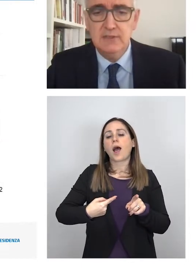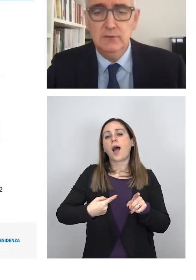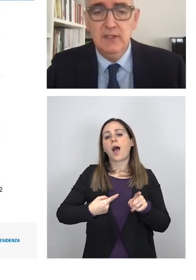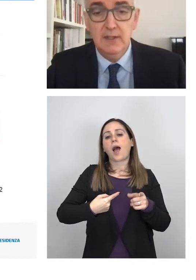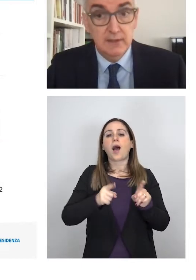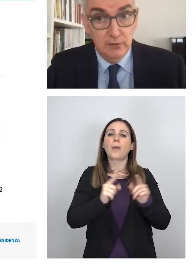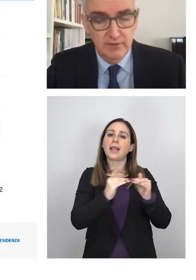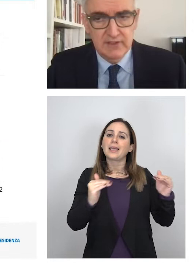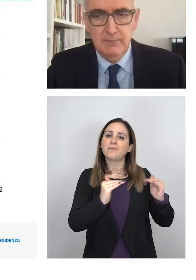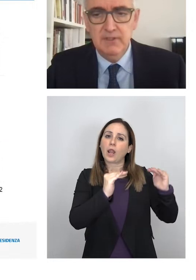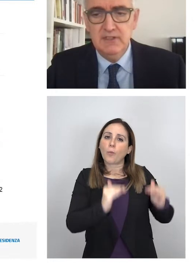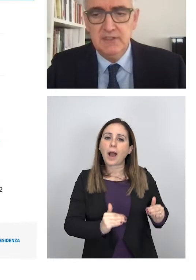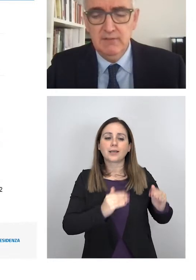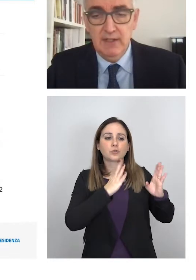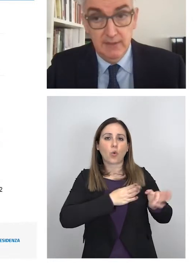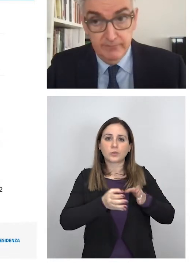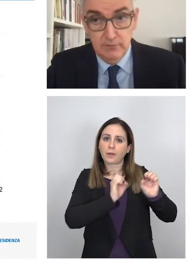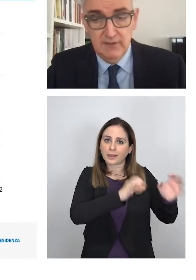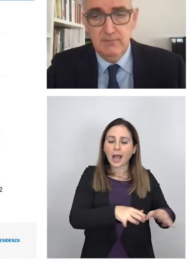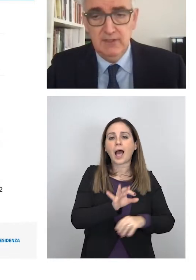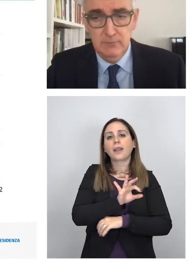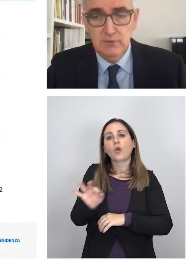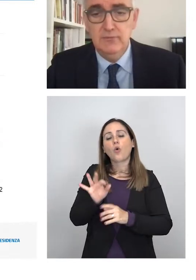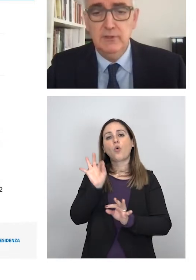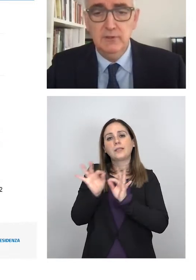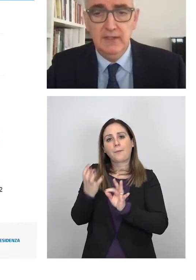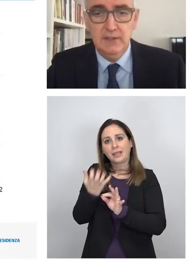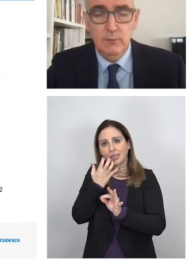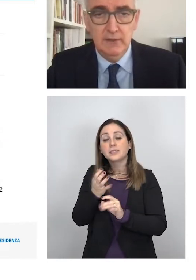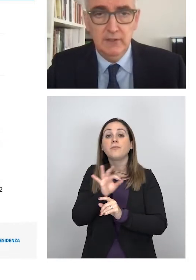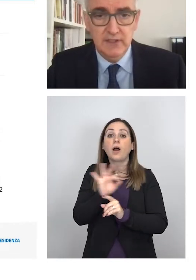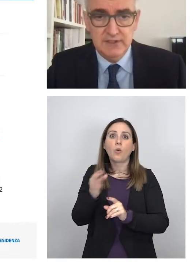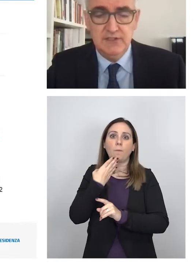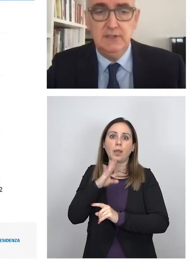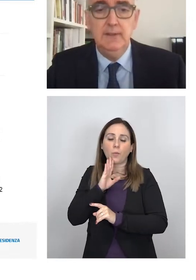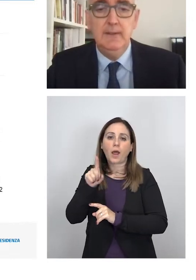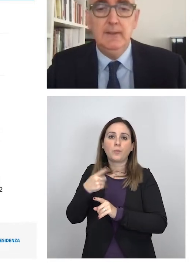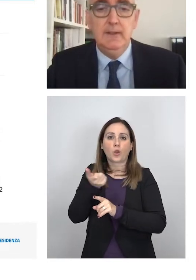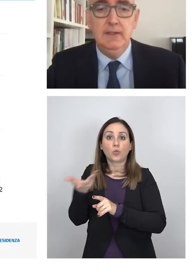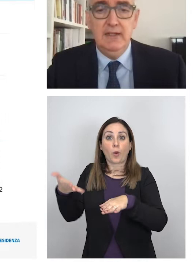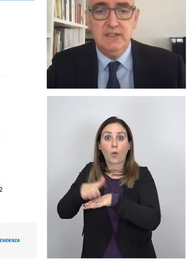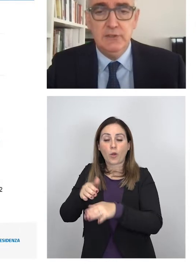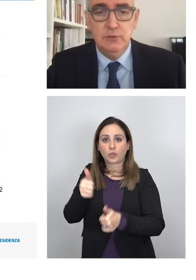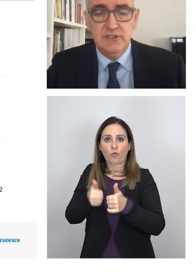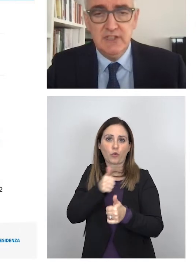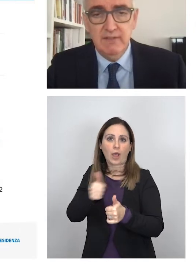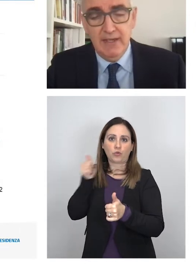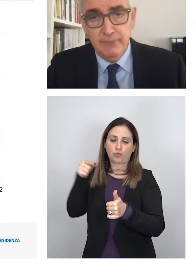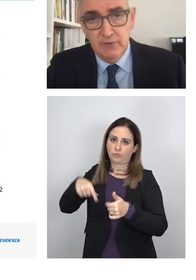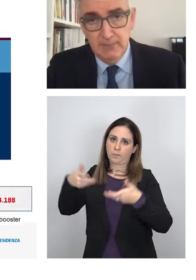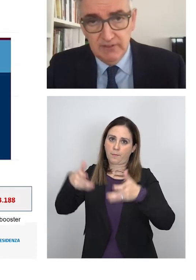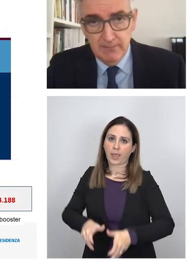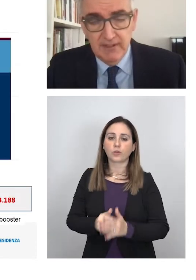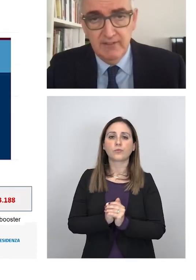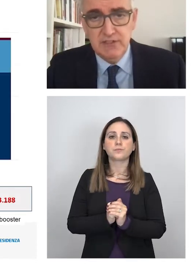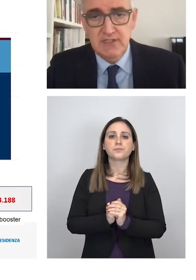ospedalizzazioni i ricoveri in terapia intensiva e fortunatamente molto inferiori anche riguardo ai decessi nella slide successiva